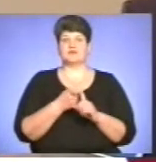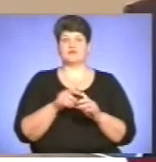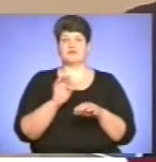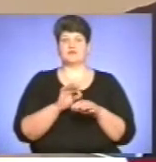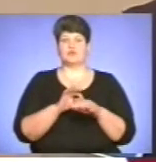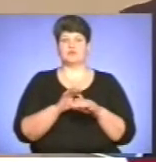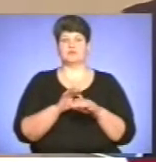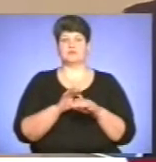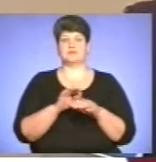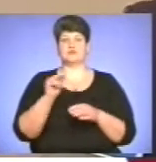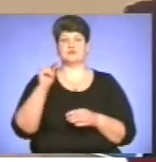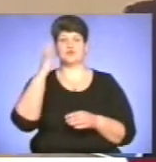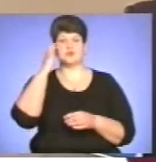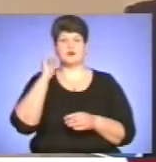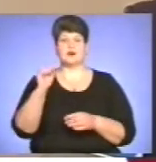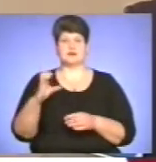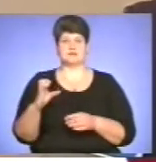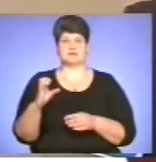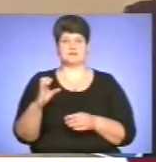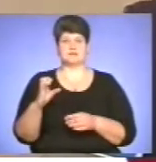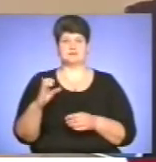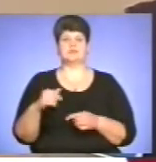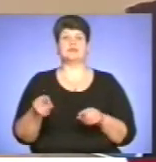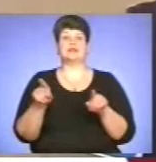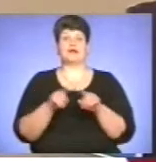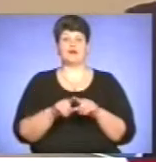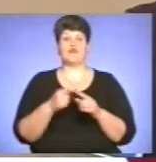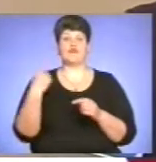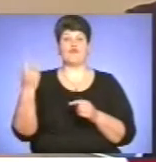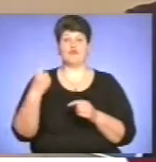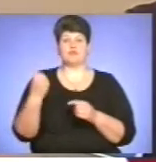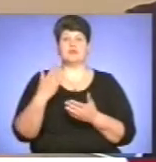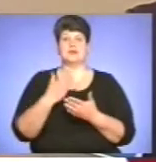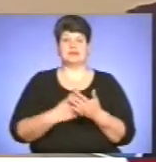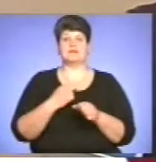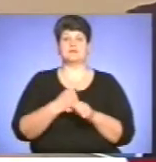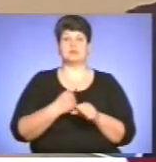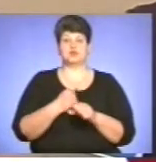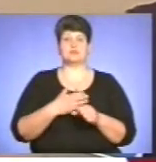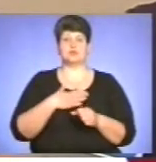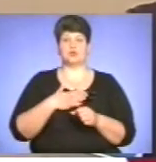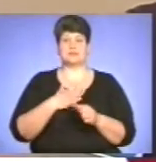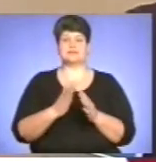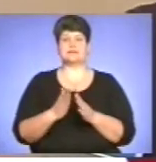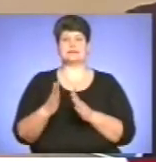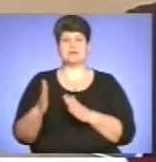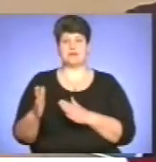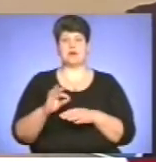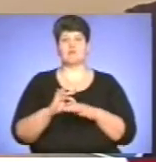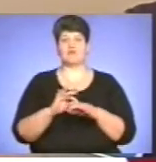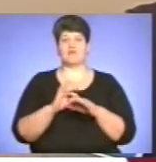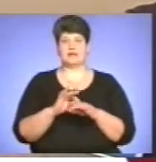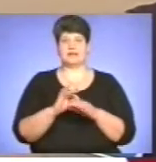АЕС. Так, в області є відпрацьована в нас система проведення